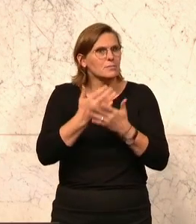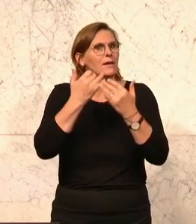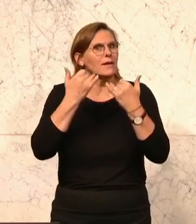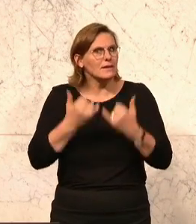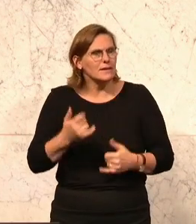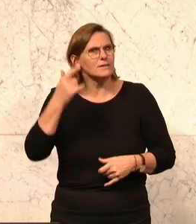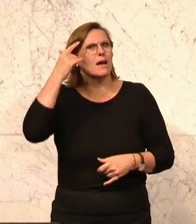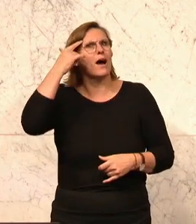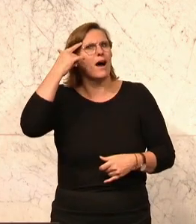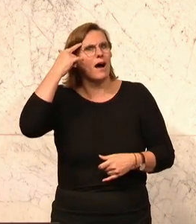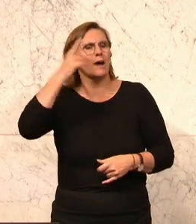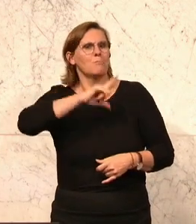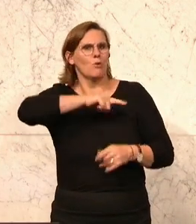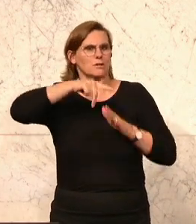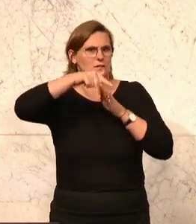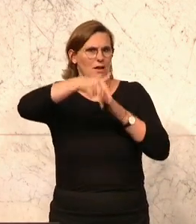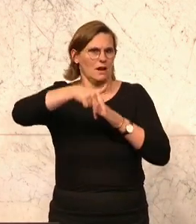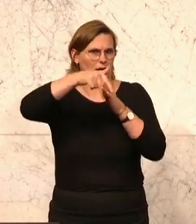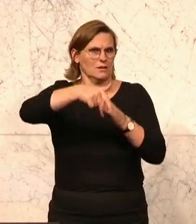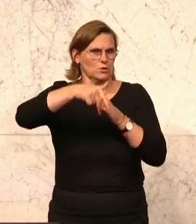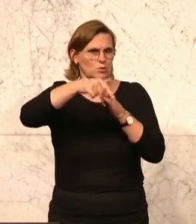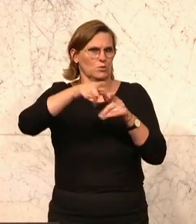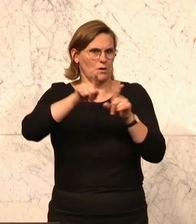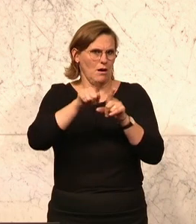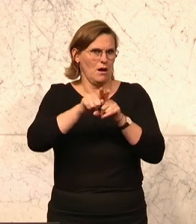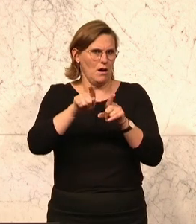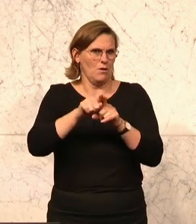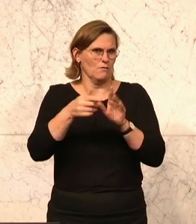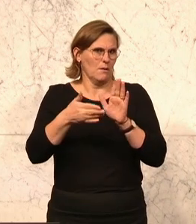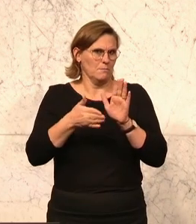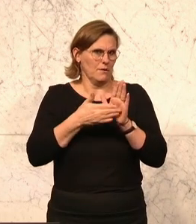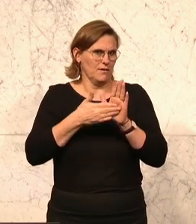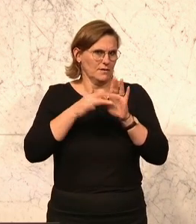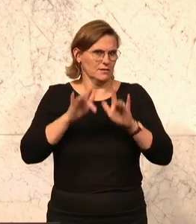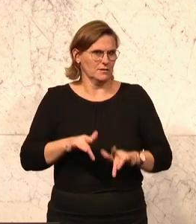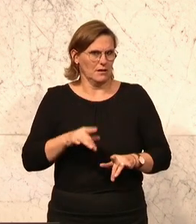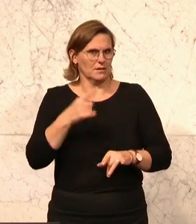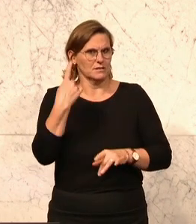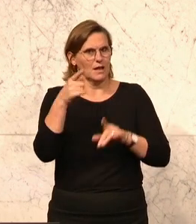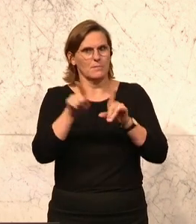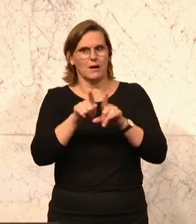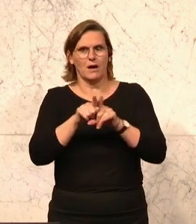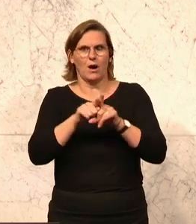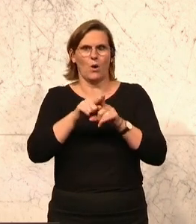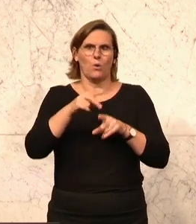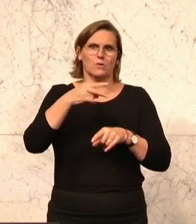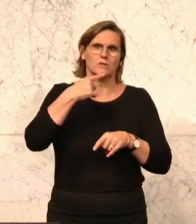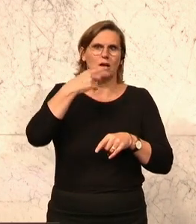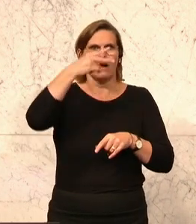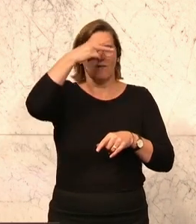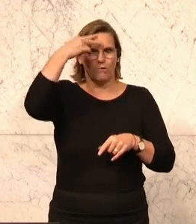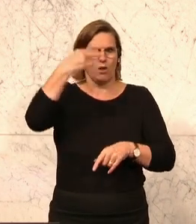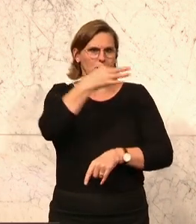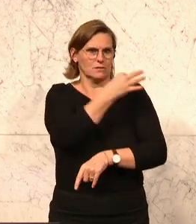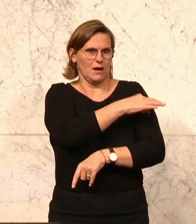Polizei ganz gut an, wie der Innenminister außer Dienst, der ja immer wieder bewiesen hat. Der selbstillierte Volkskanzler wartet auch heute noch